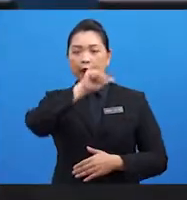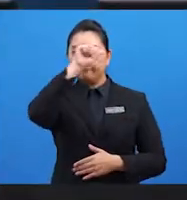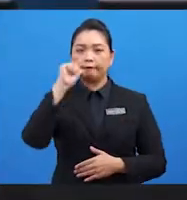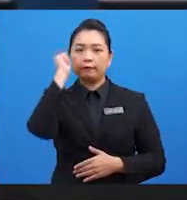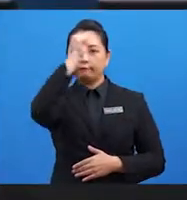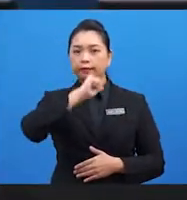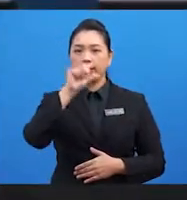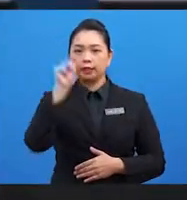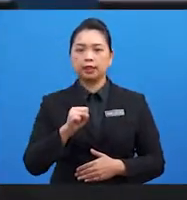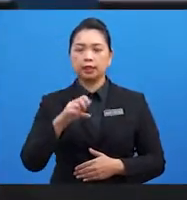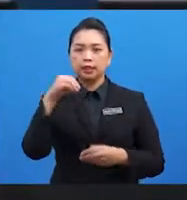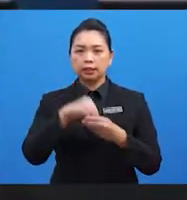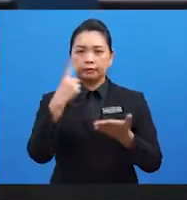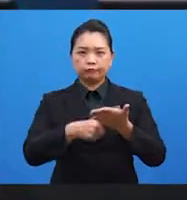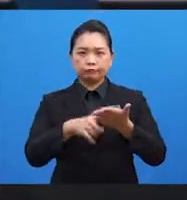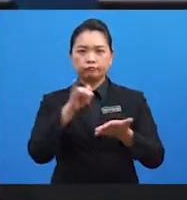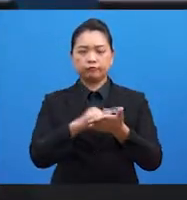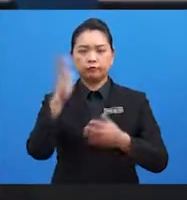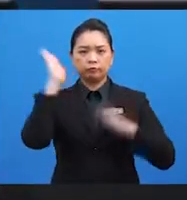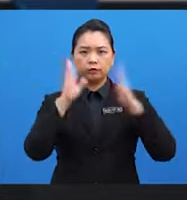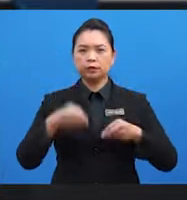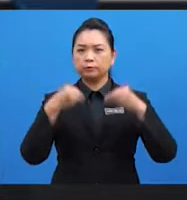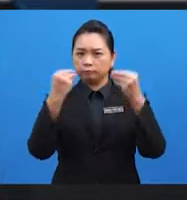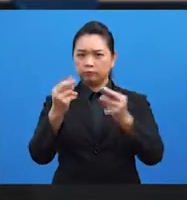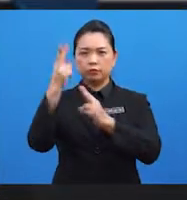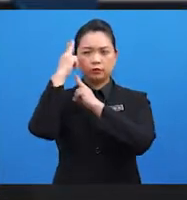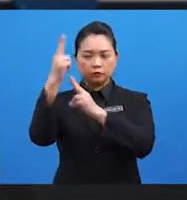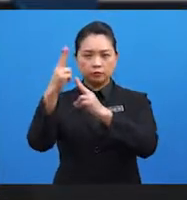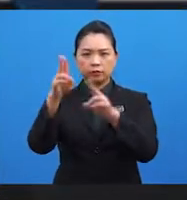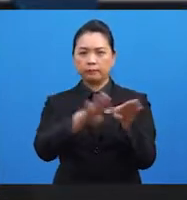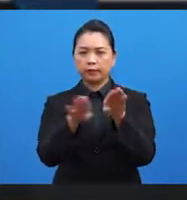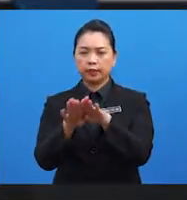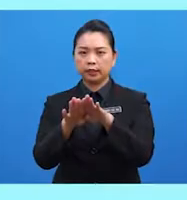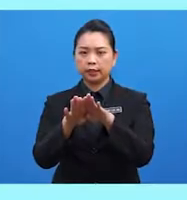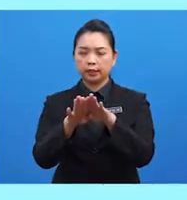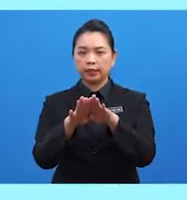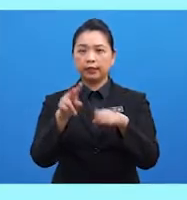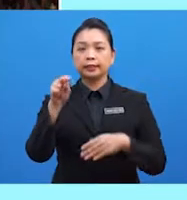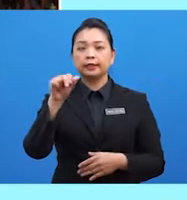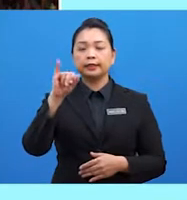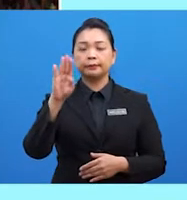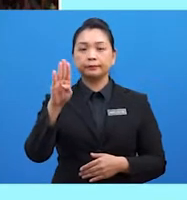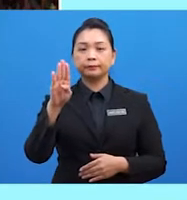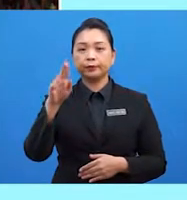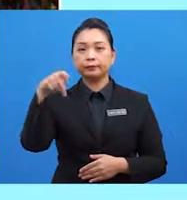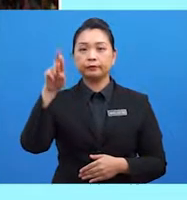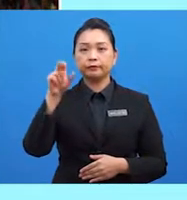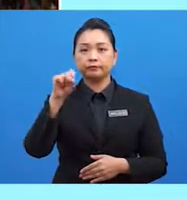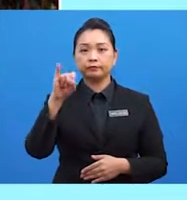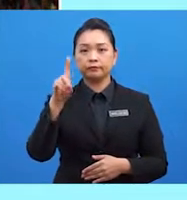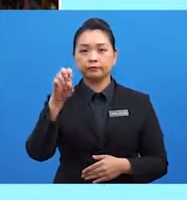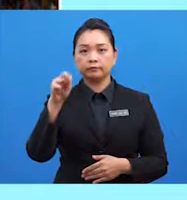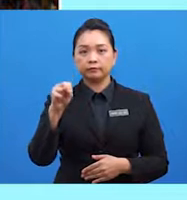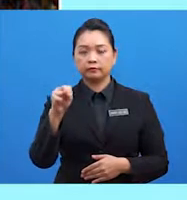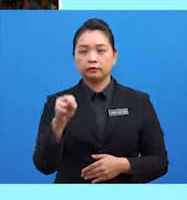Belgrade, Malaysia diberi penghormatan sebagai naik presiden. Sidang kemuncak 6 di Kuala Lumpur